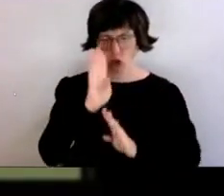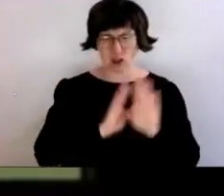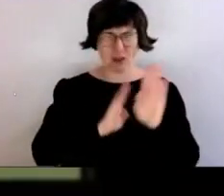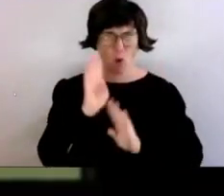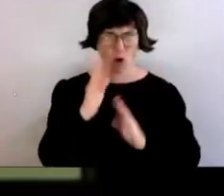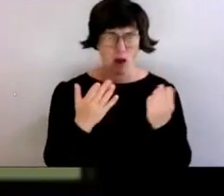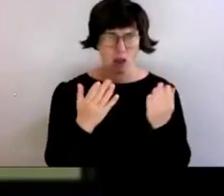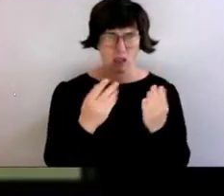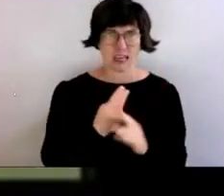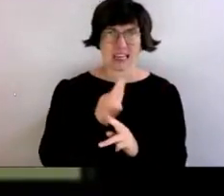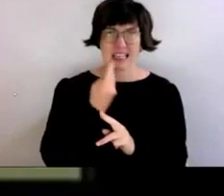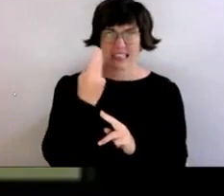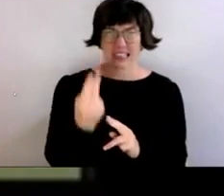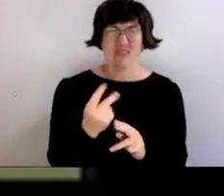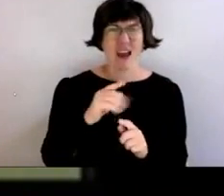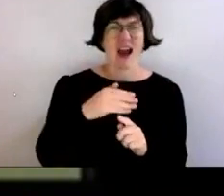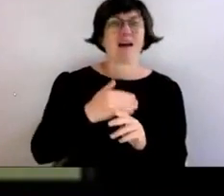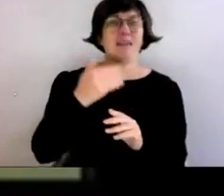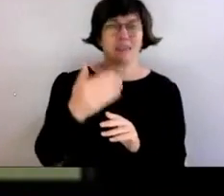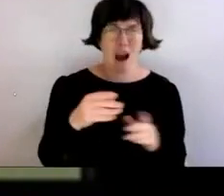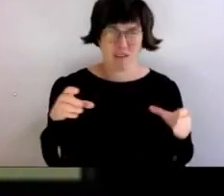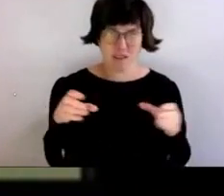gut zwei Jahre nach der Vereinigung.